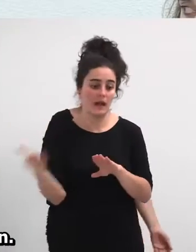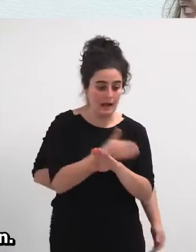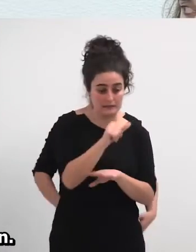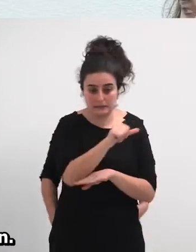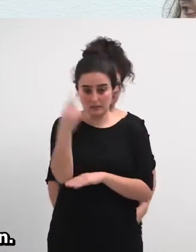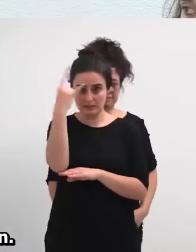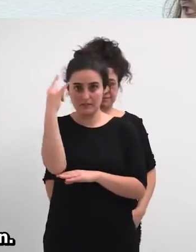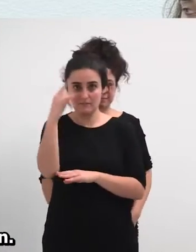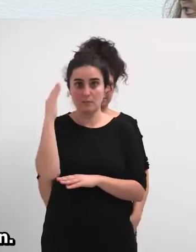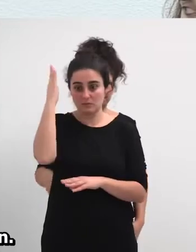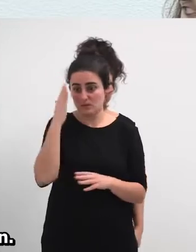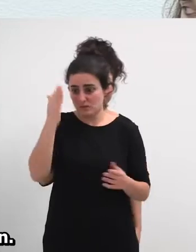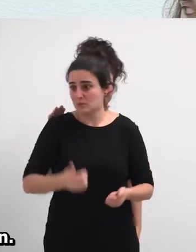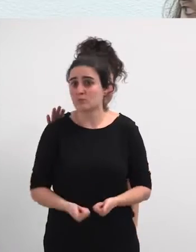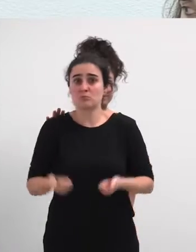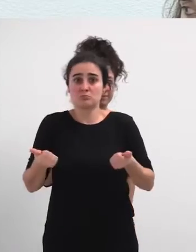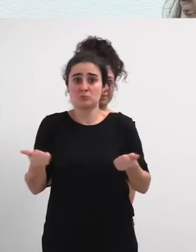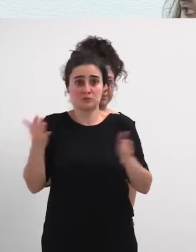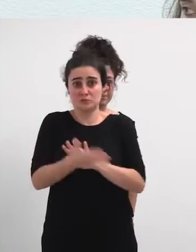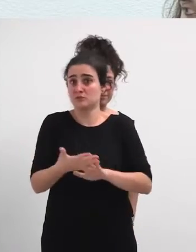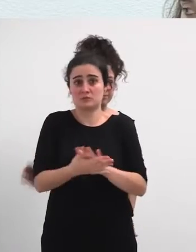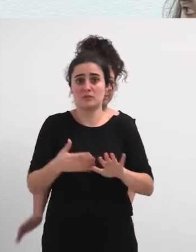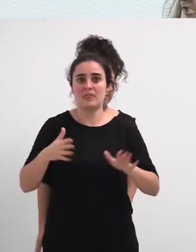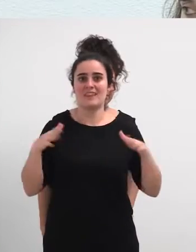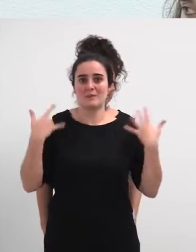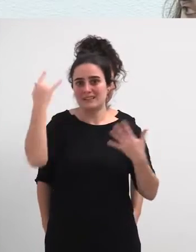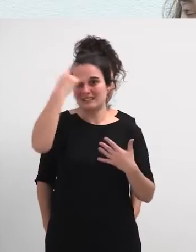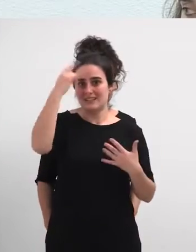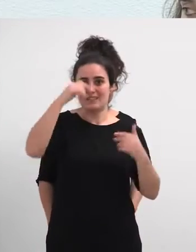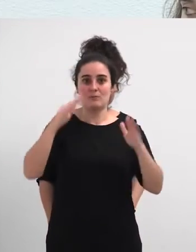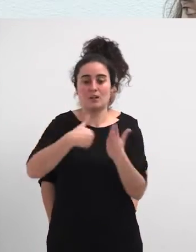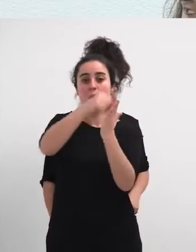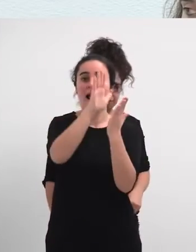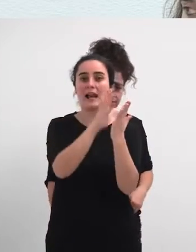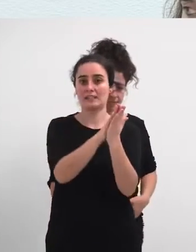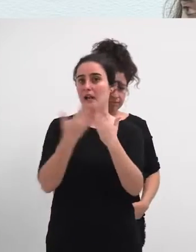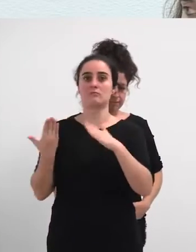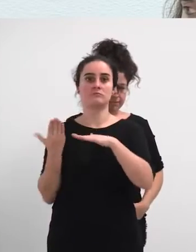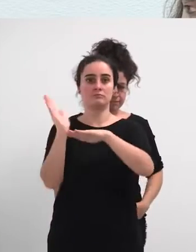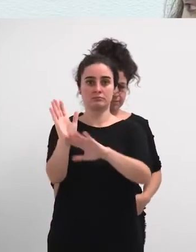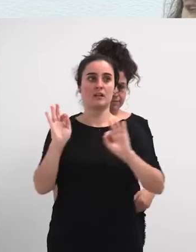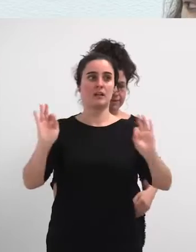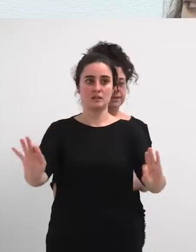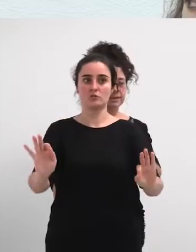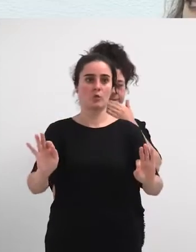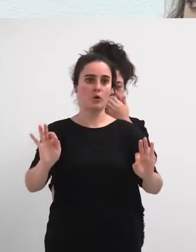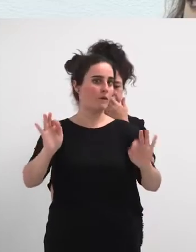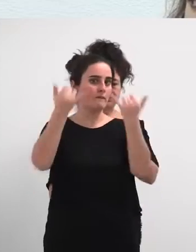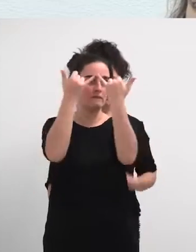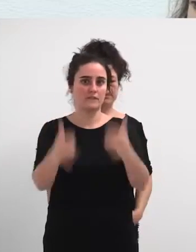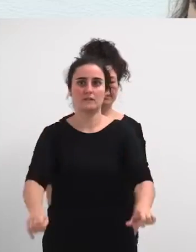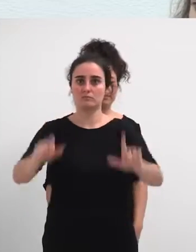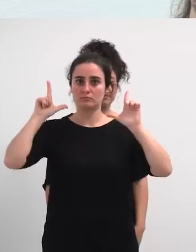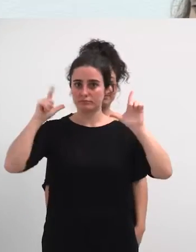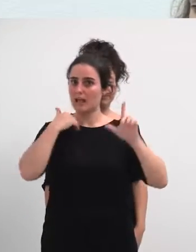astean, iruñan ez da beste ezertazitze giten, derrepente sanferminetako kartelaren aurkezpena da, oza, ez dakita kontezimiento ba, oza,